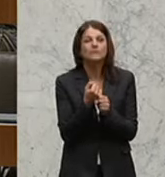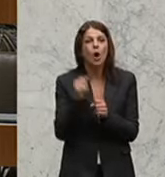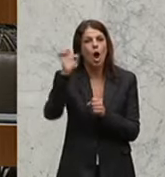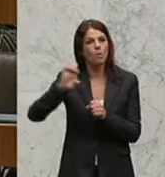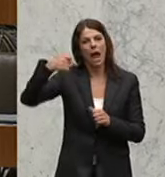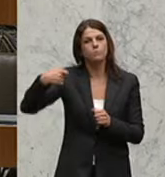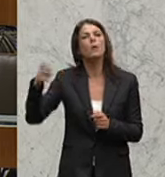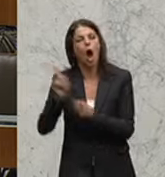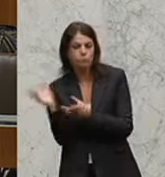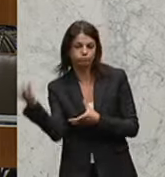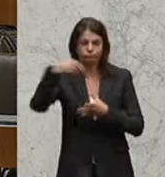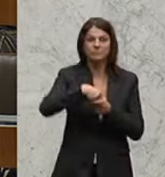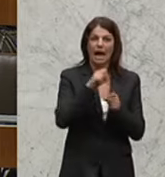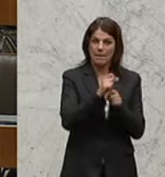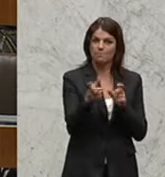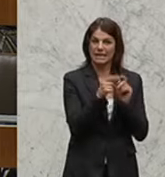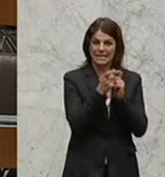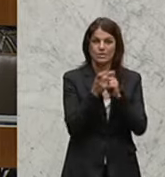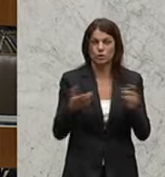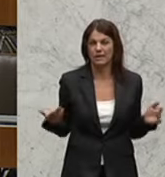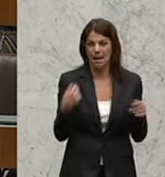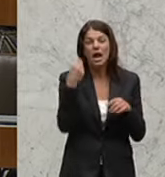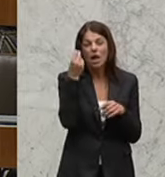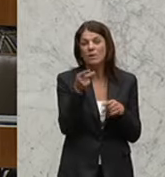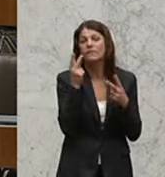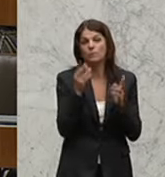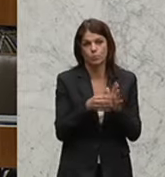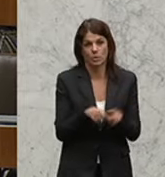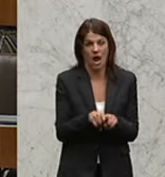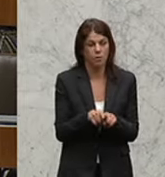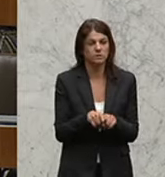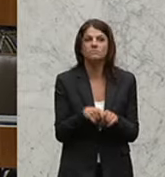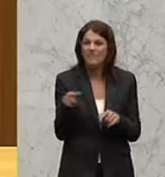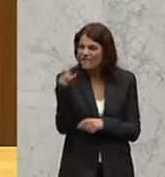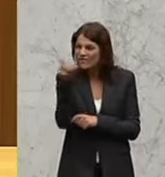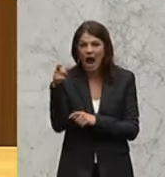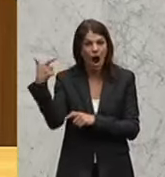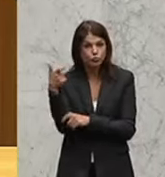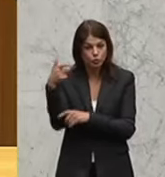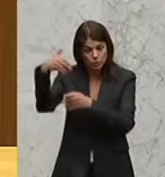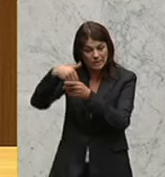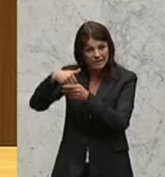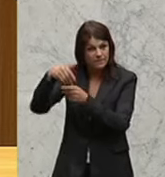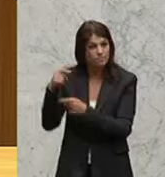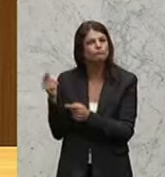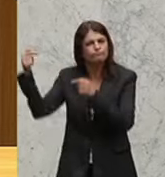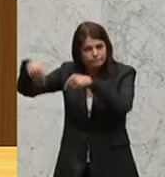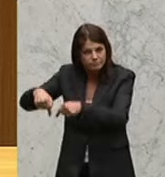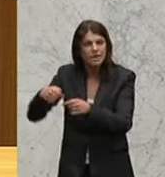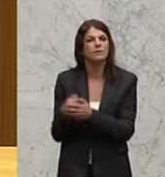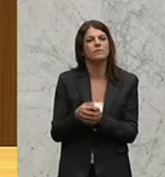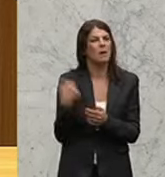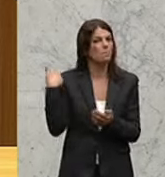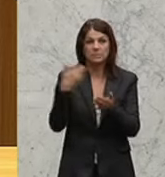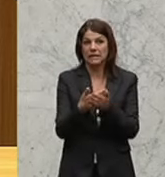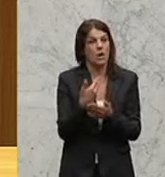mitdiskutieren können. Ich glaube, dass es auch ein wichtiger Punkt ist, dass sie auch in den Fachausschüssen, also direkt im Fachausschuss, das ist